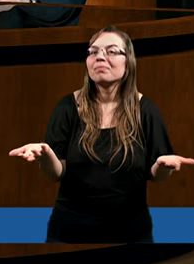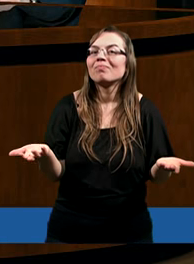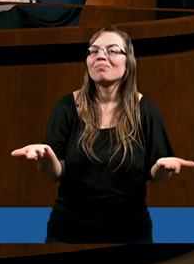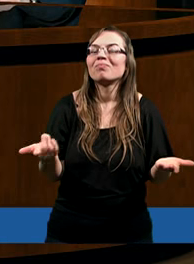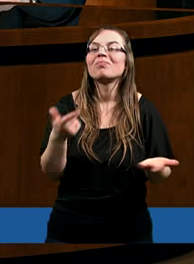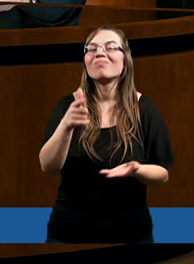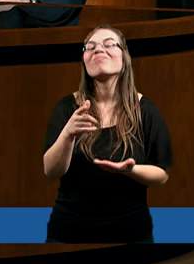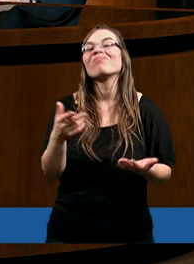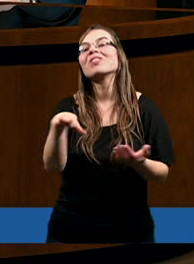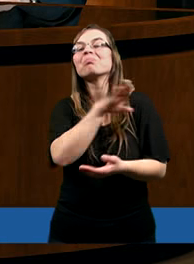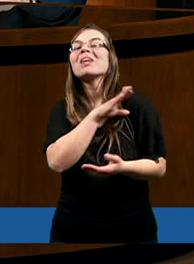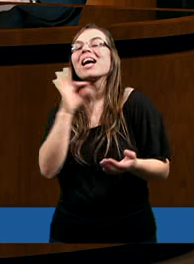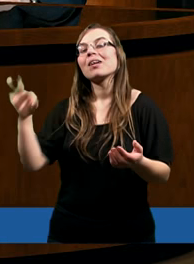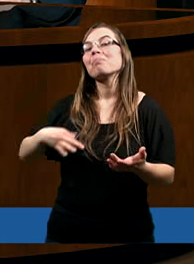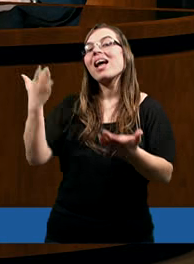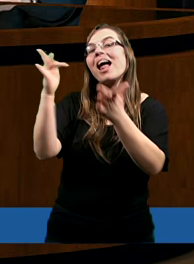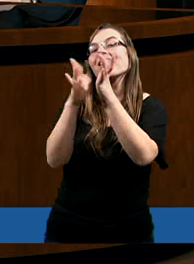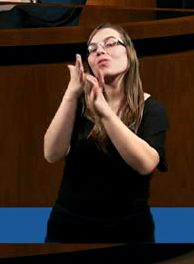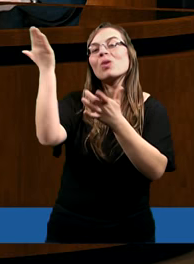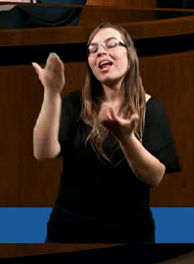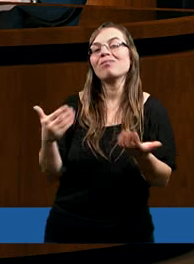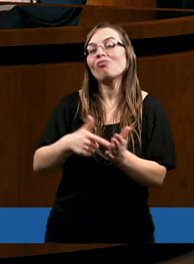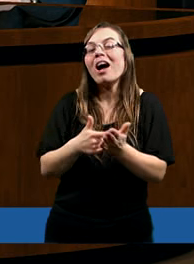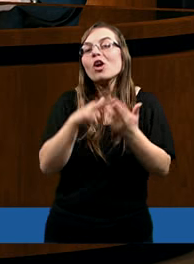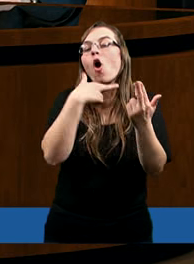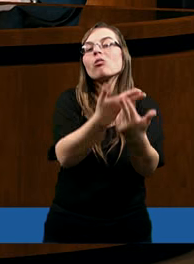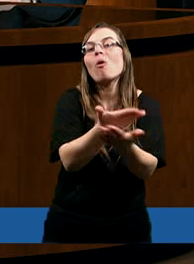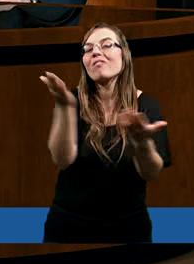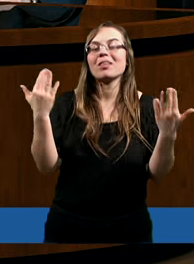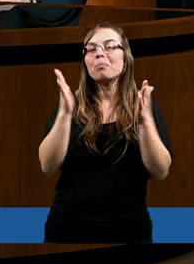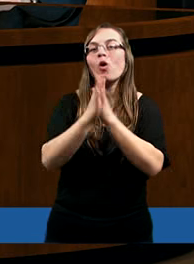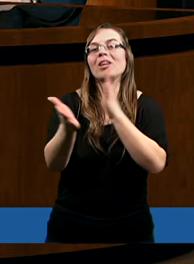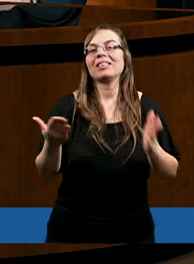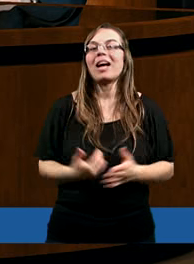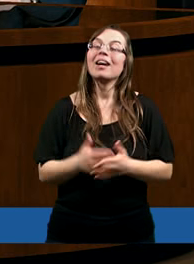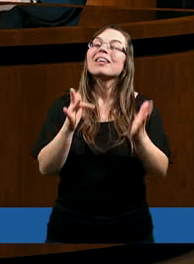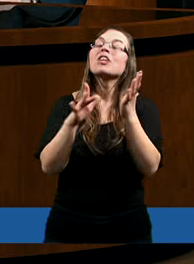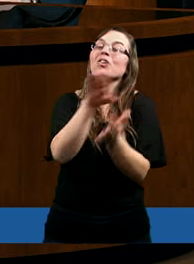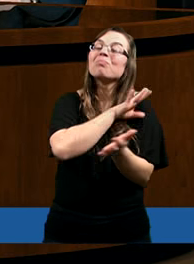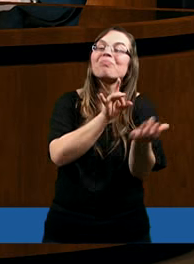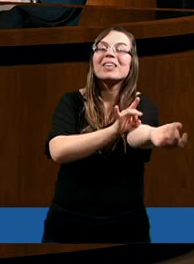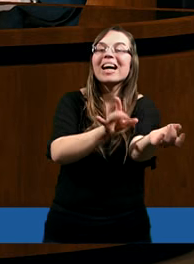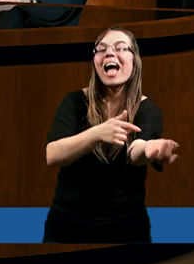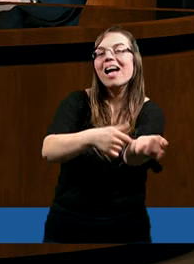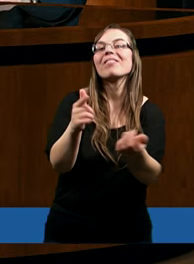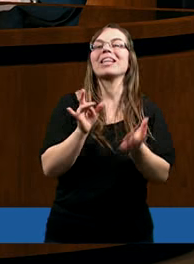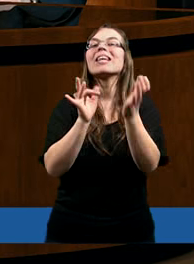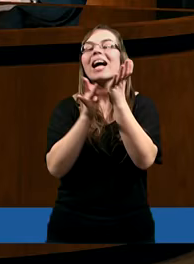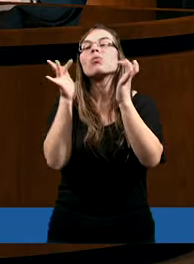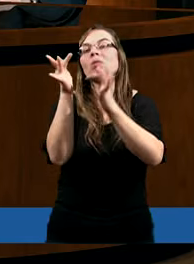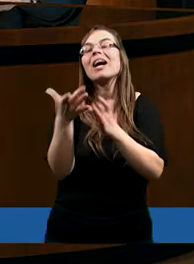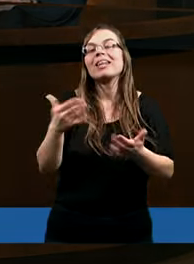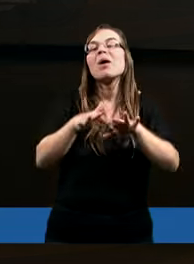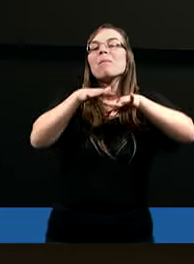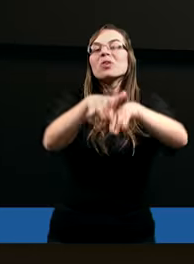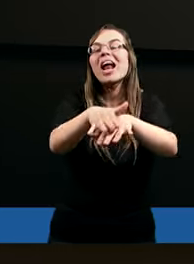Śmierć. Śmierć. Niestety. Krew Jezusa Chrystusa przelaną za